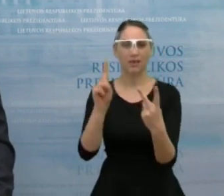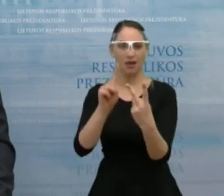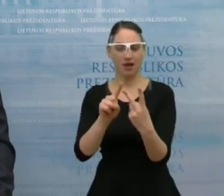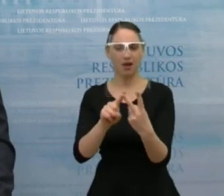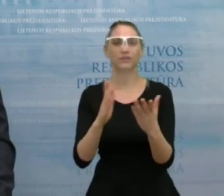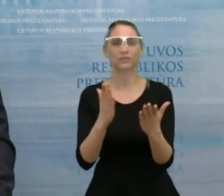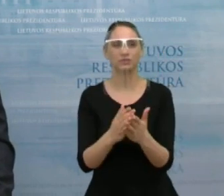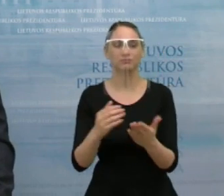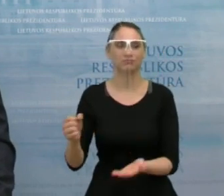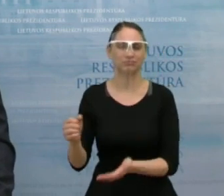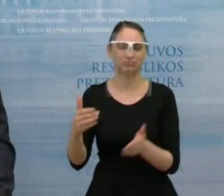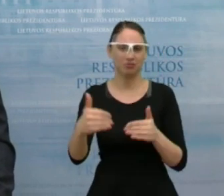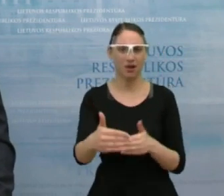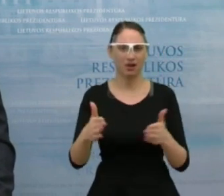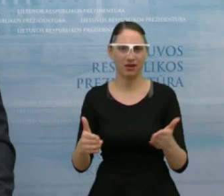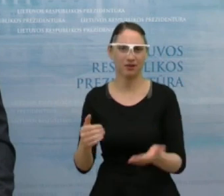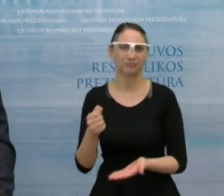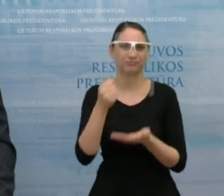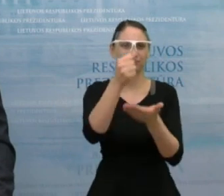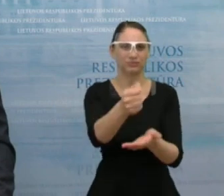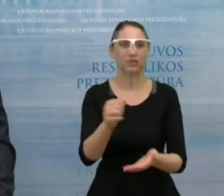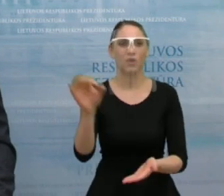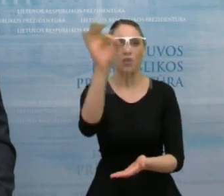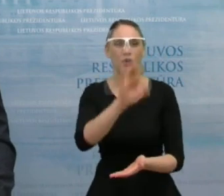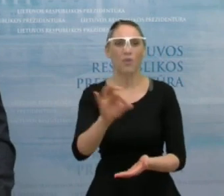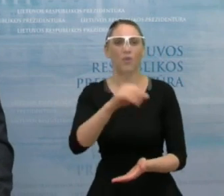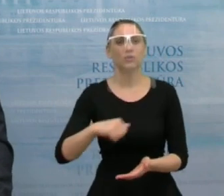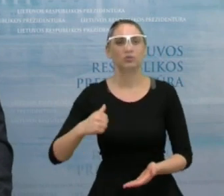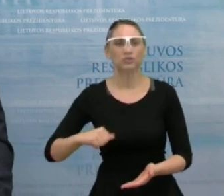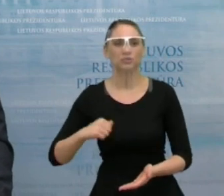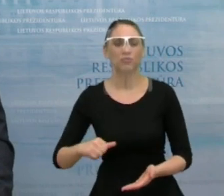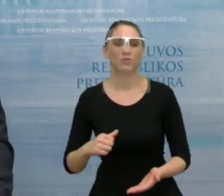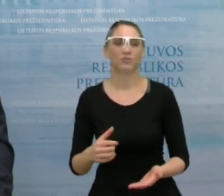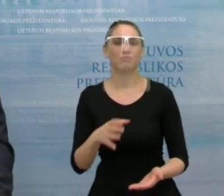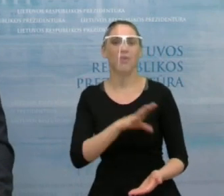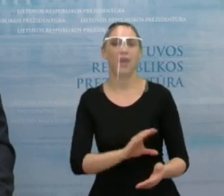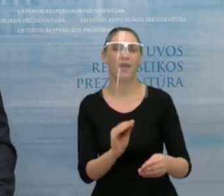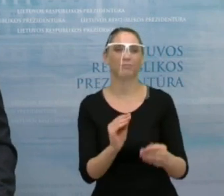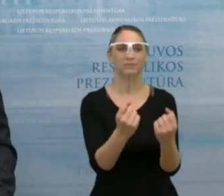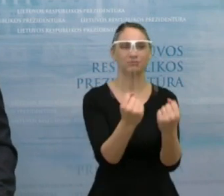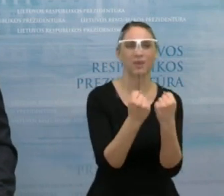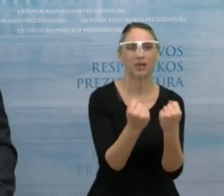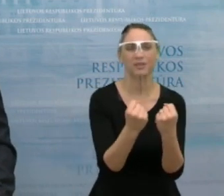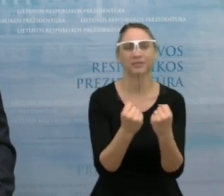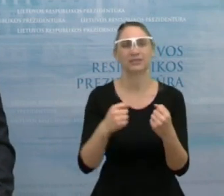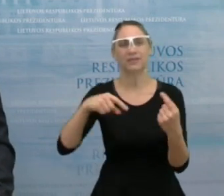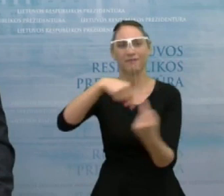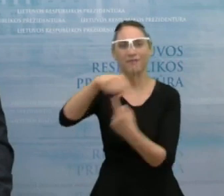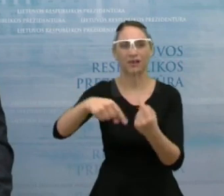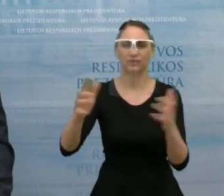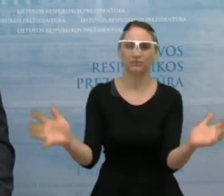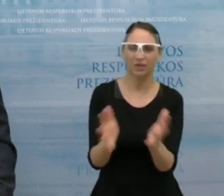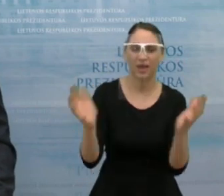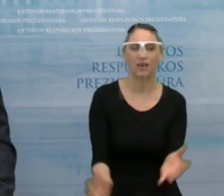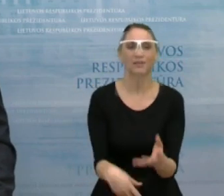siekiama išsaugoti ir paremti gyventojų pajamas bei verslo gyvybingumą. Na, ir trečia, taip pat,